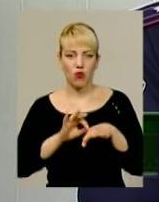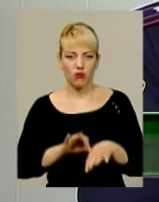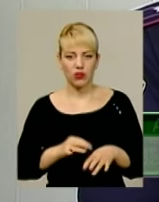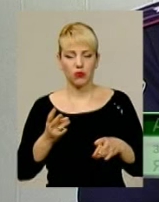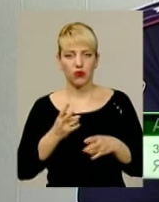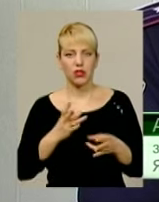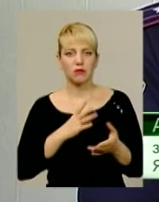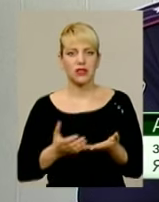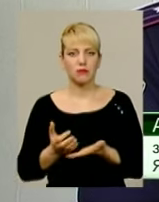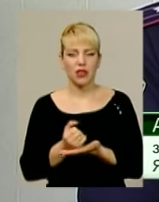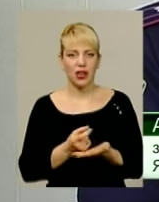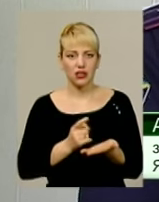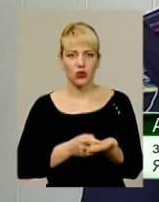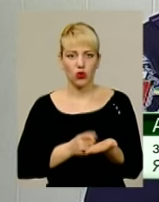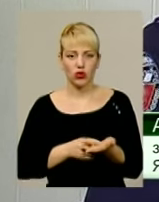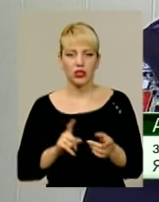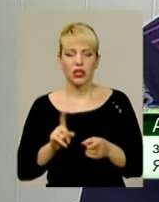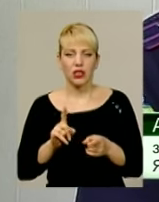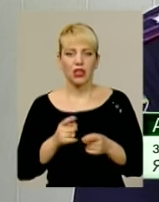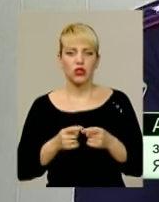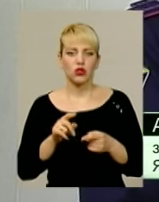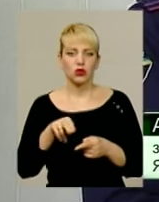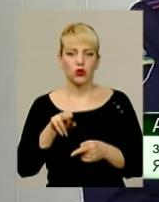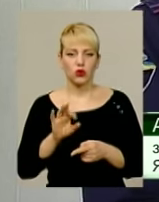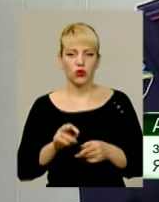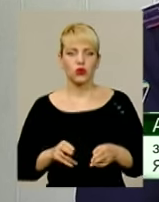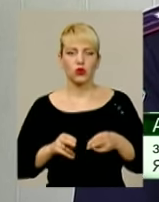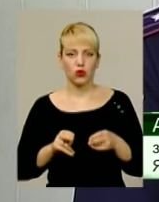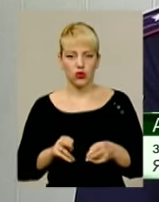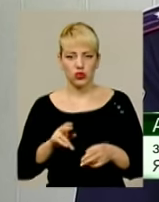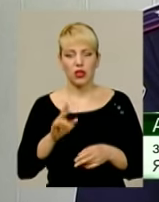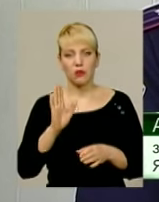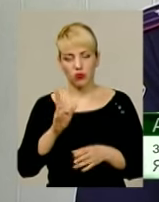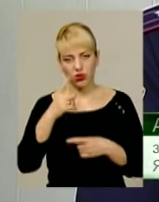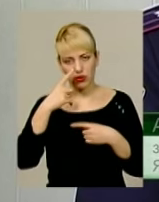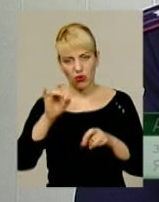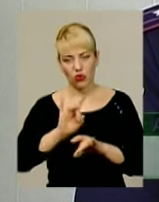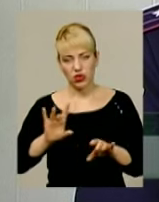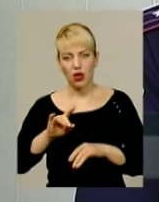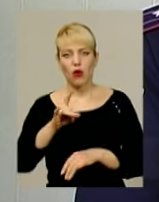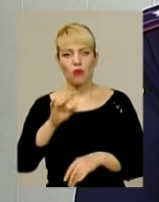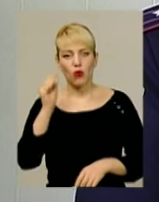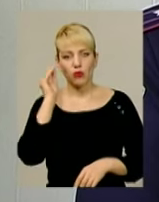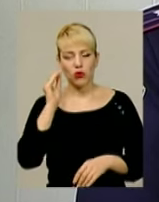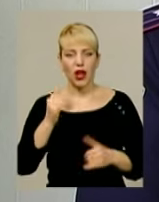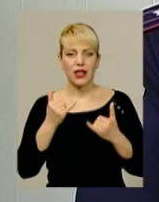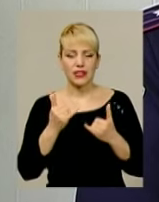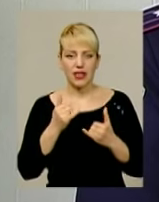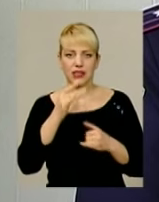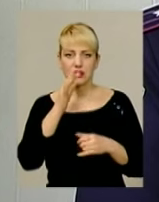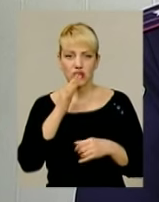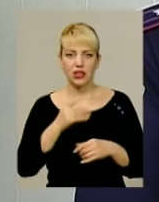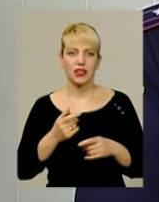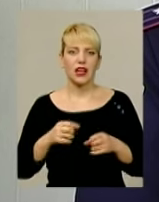підтверджують причетність до починення даного злочину, він буде повідомлено про підозру. На даний час рішення по кримінальному